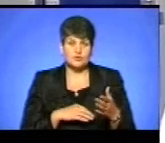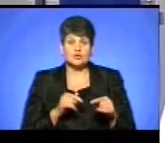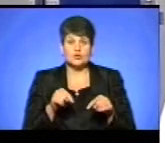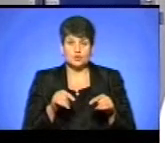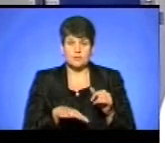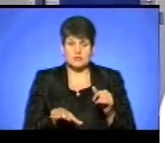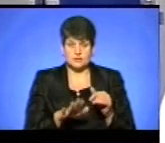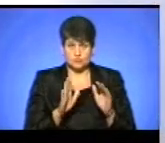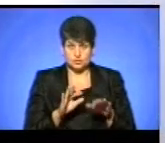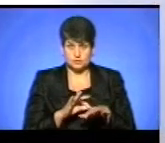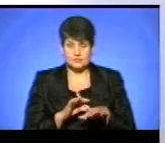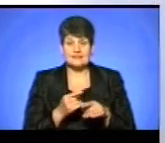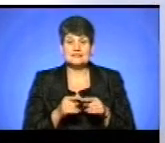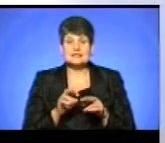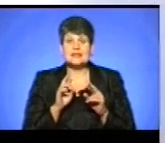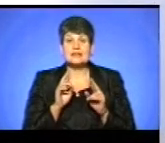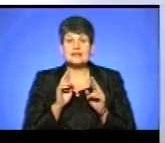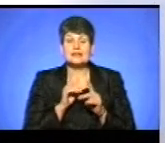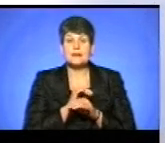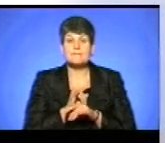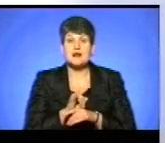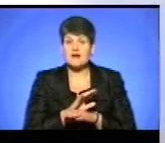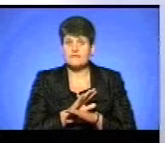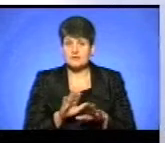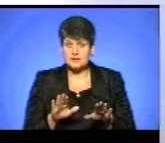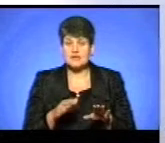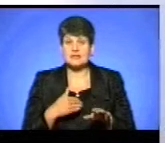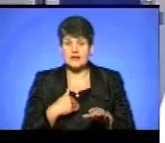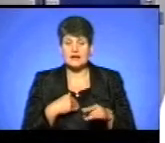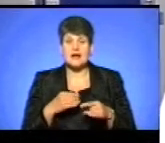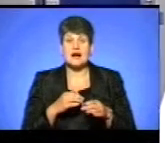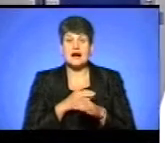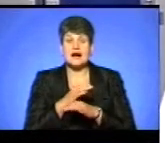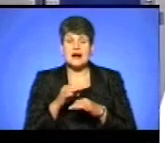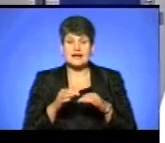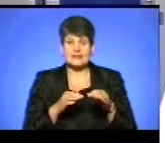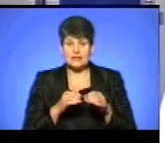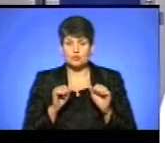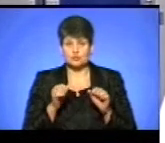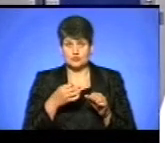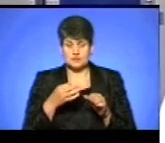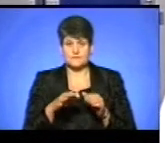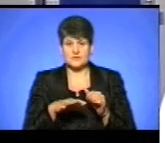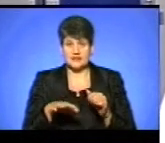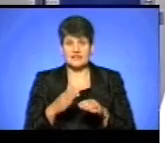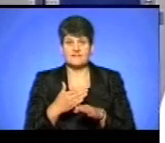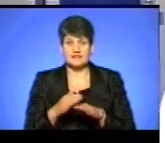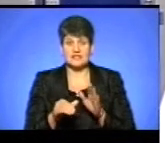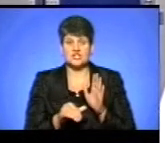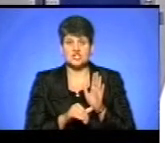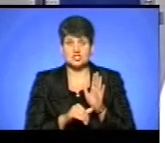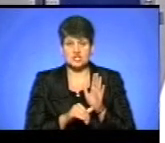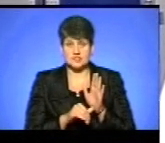на цьому майданчику проводитися, це є неправда. Оскільки я вам як архітектор зможу заявити, що якщо ділянка виділена 0